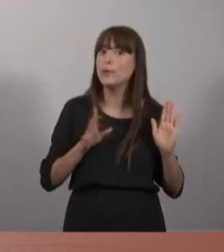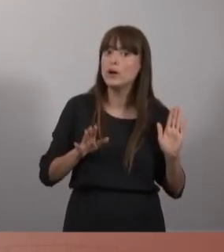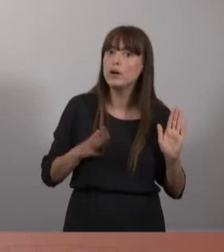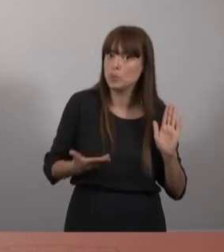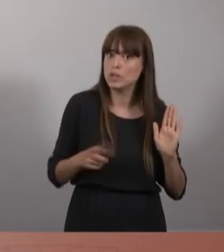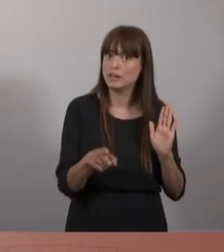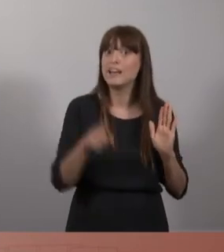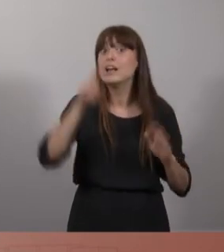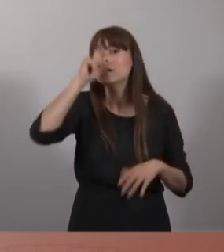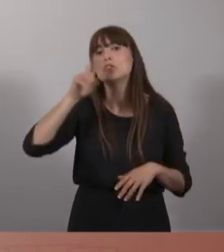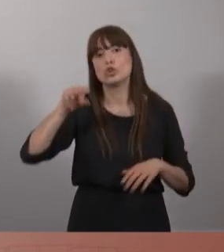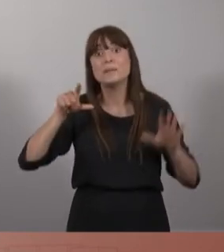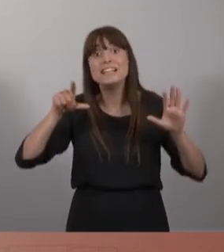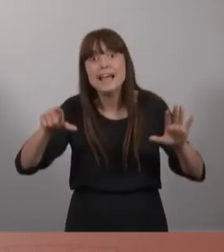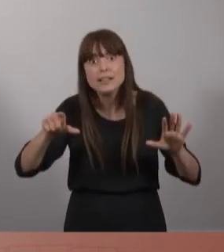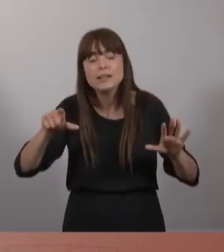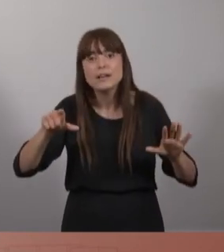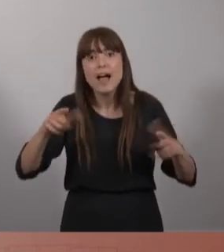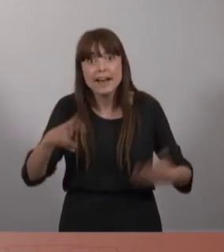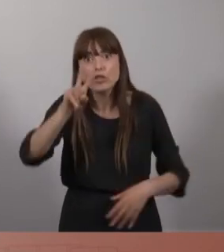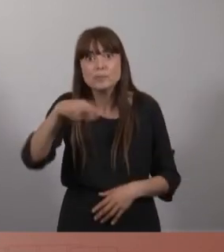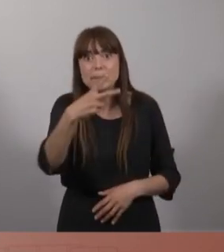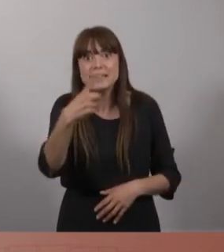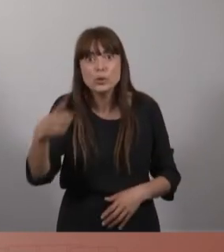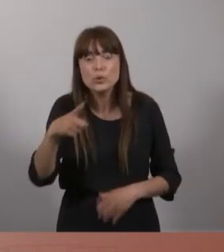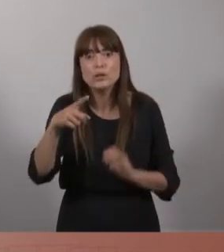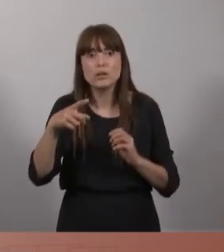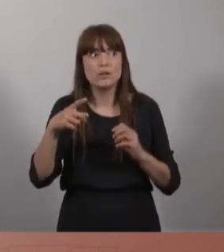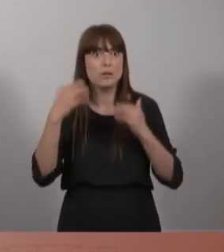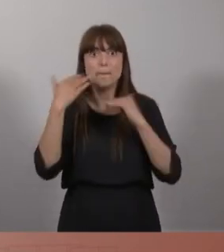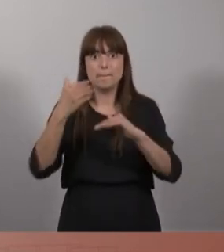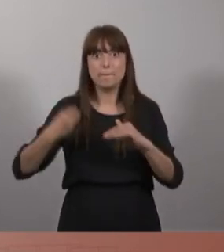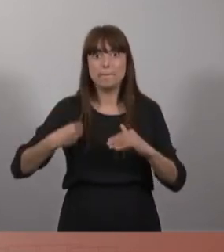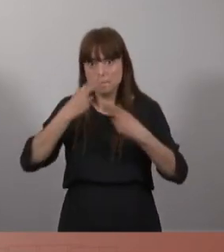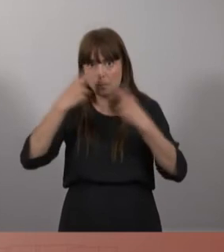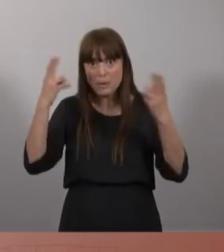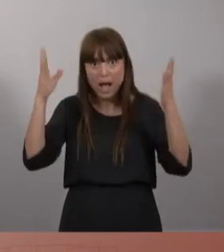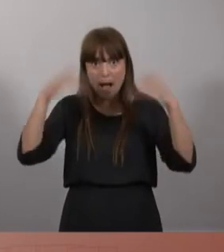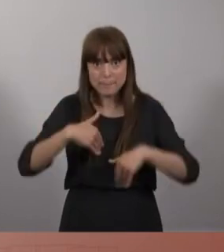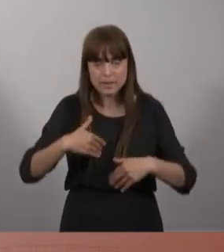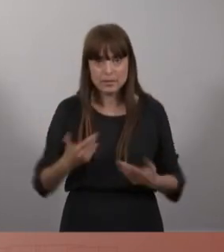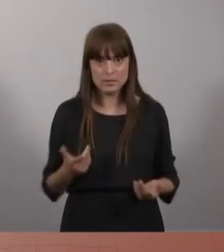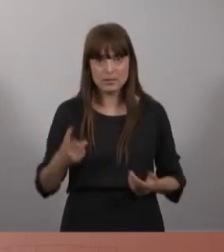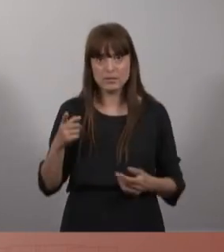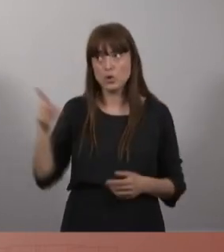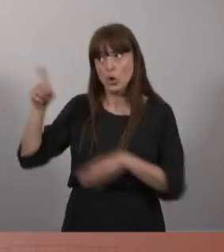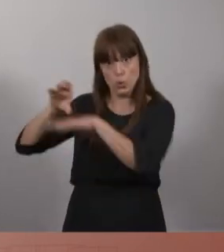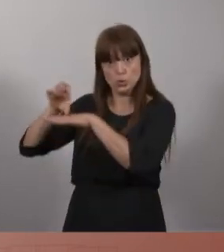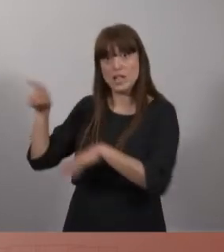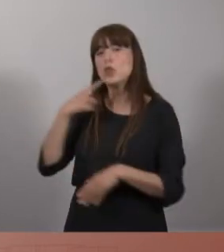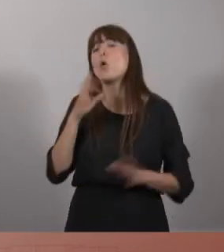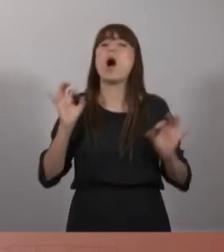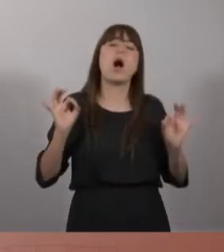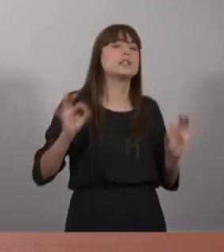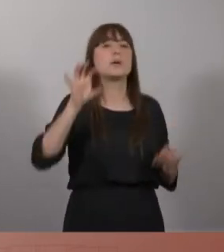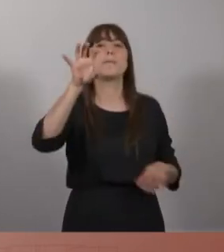Això era el 2017, som el 2021 i encara no tenim aquest parc d'habitatge potent. I el senyor Puig deia no, això és una cosa de país on hem